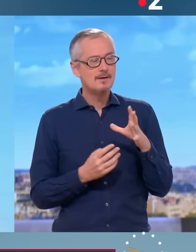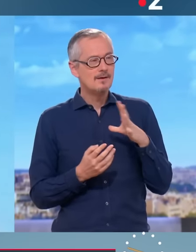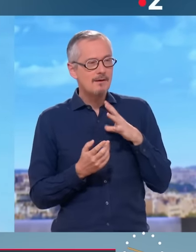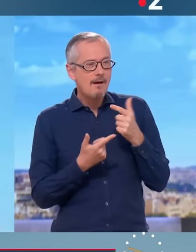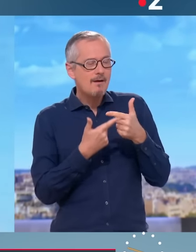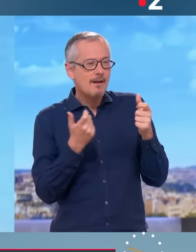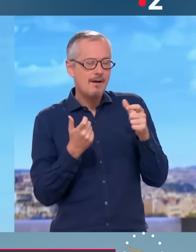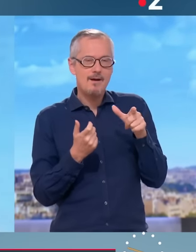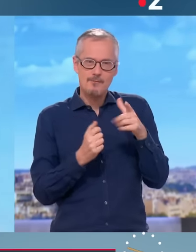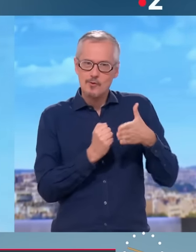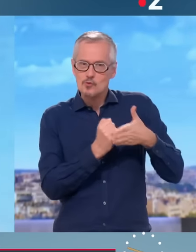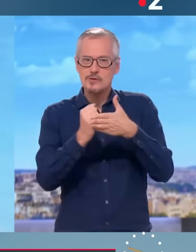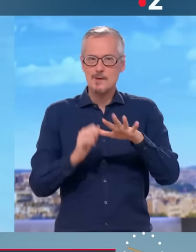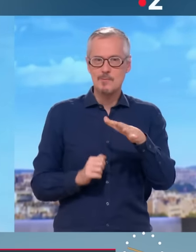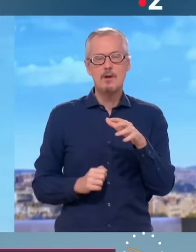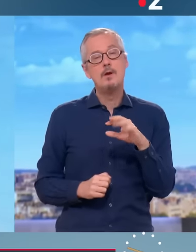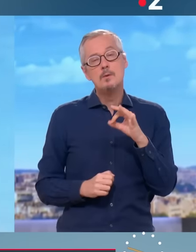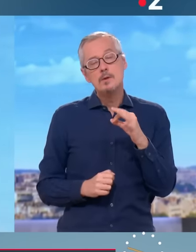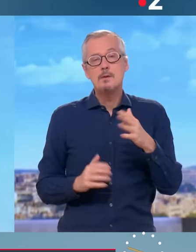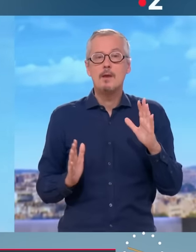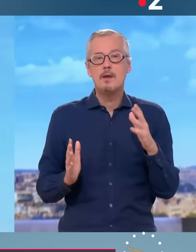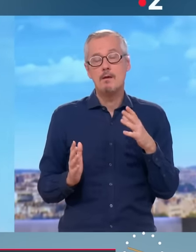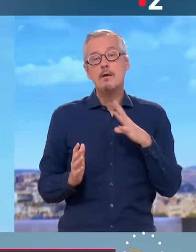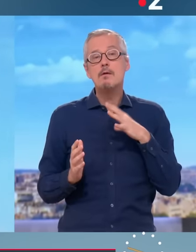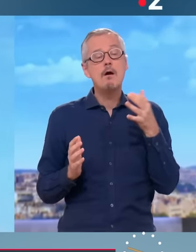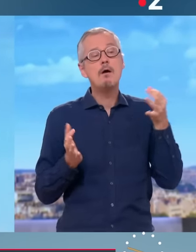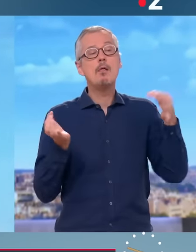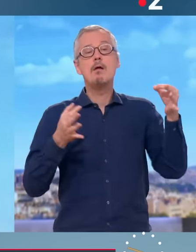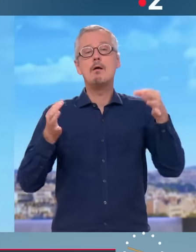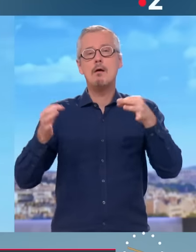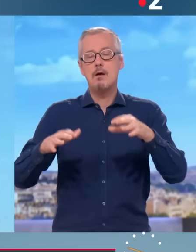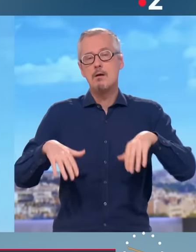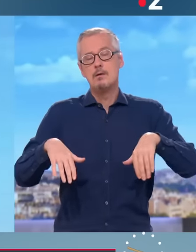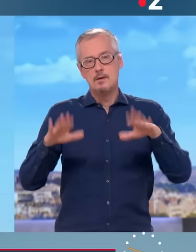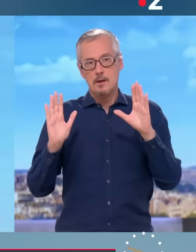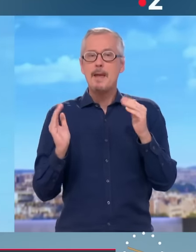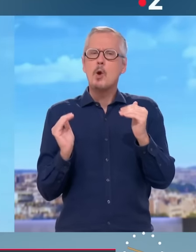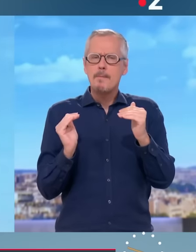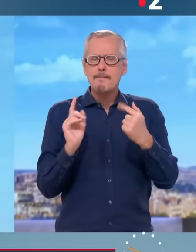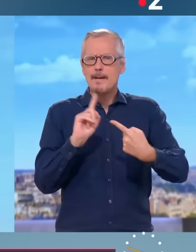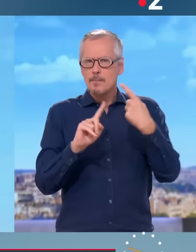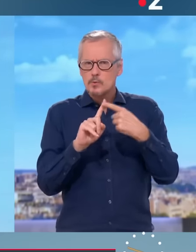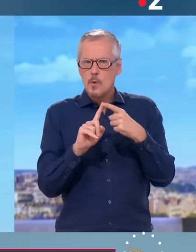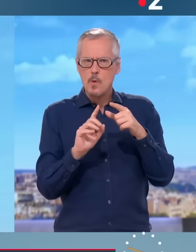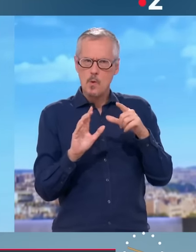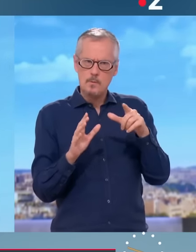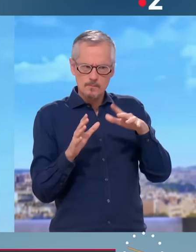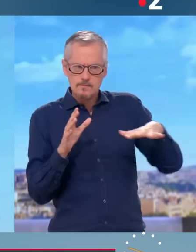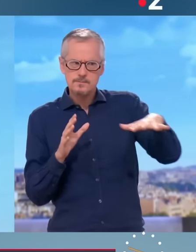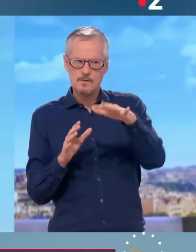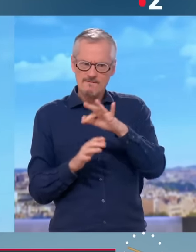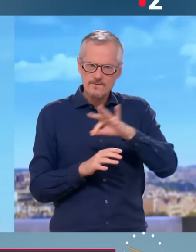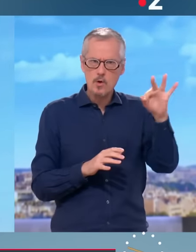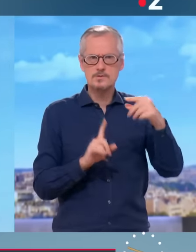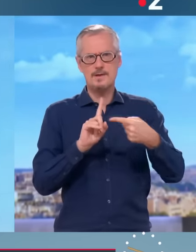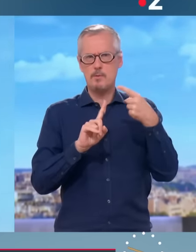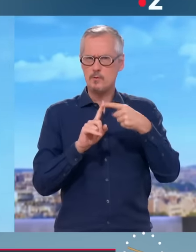mal. Mais ce que je crois, vous savez, c'est que dans la profondeur du pays, il y a une aspiration très profonde à l'unité des gauches